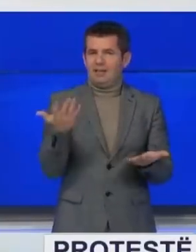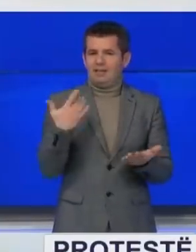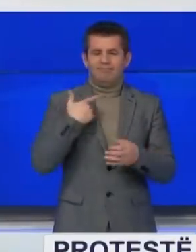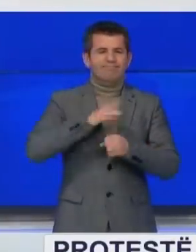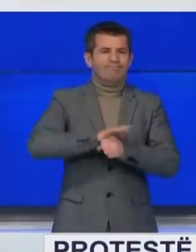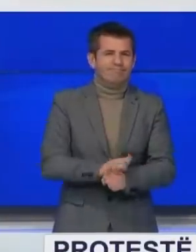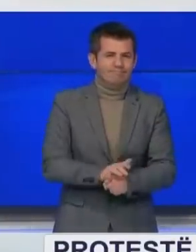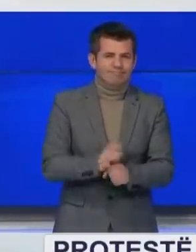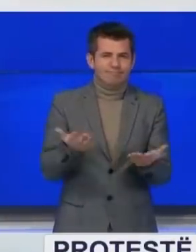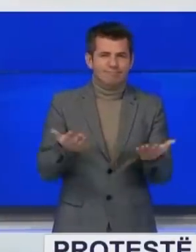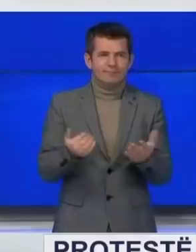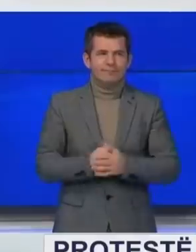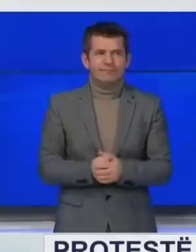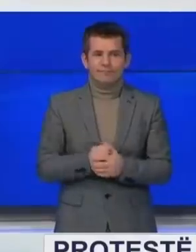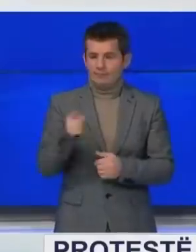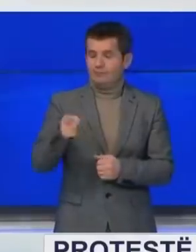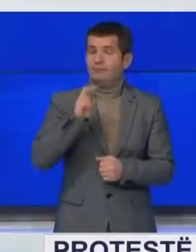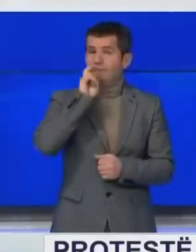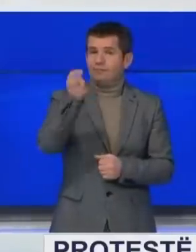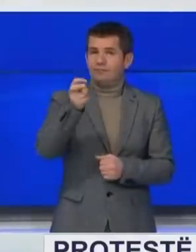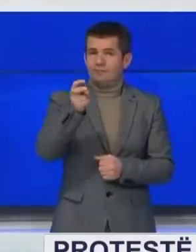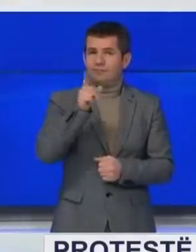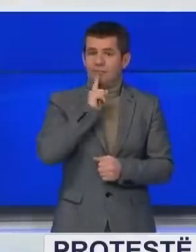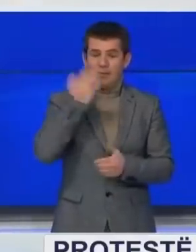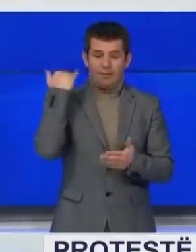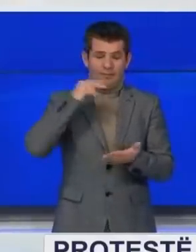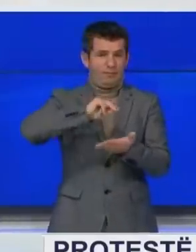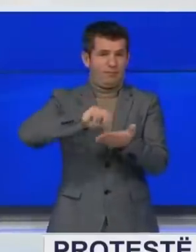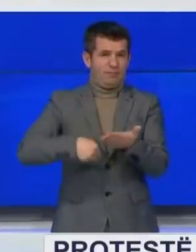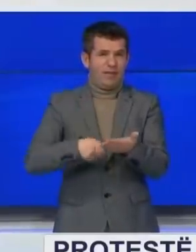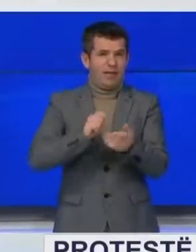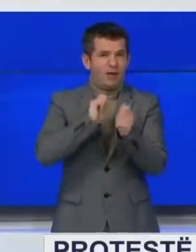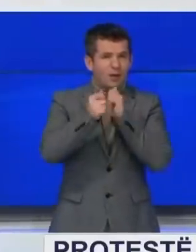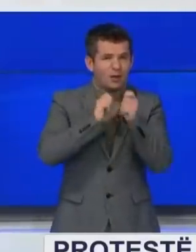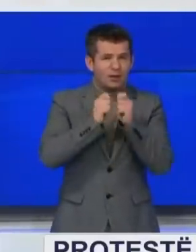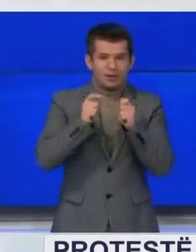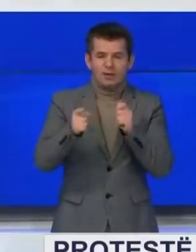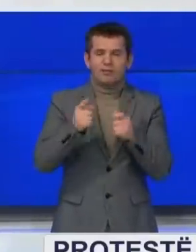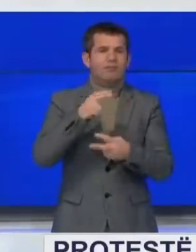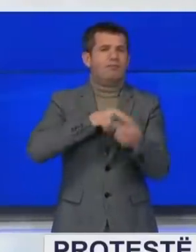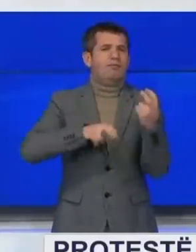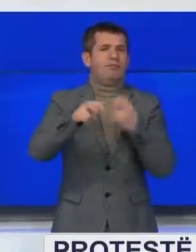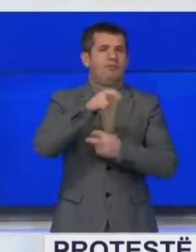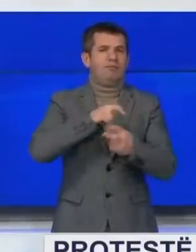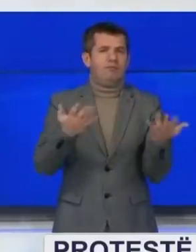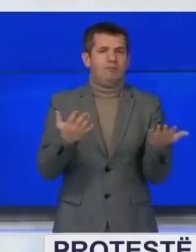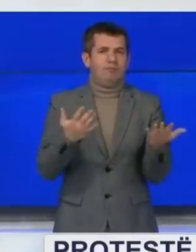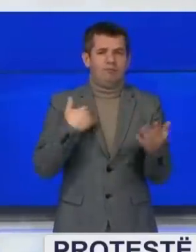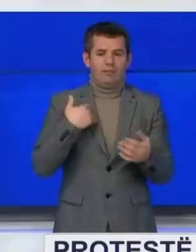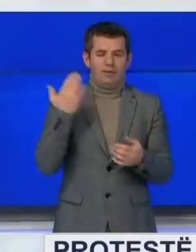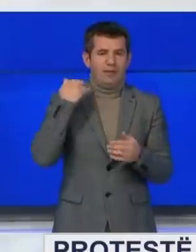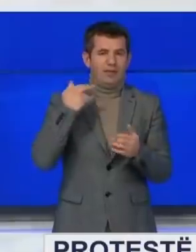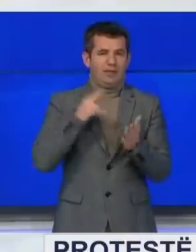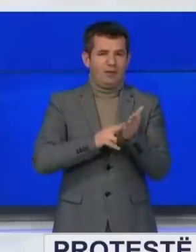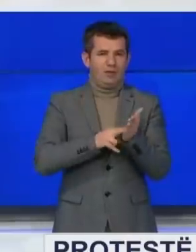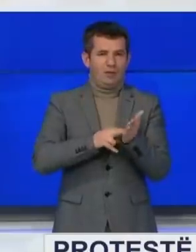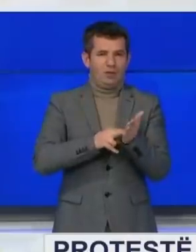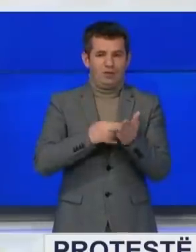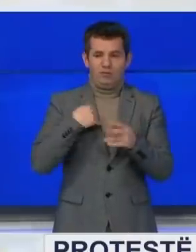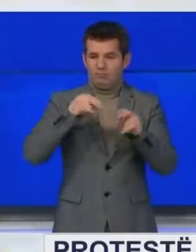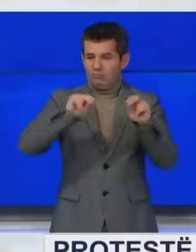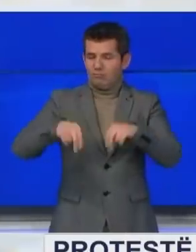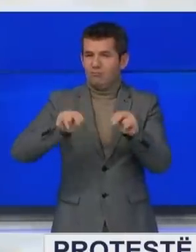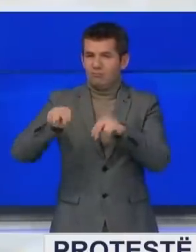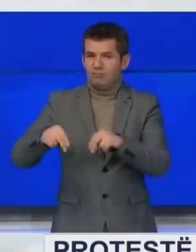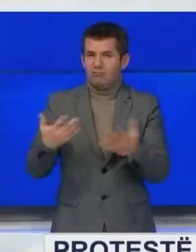diskriminuar. A i tutje dhe kësoj se prej se kanë nënshkruar kontratat vetëm shëtitën. Nje, prej muajt në torë kër i kemi nënshkru shumica prej